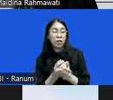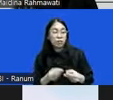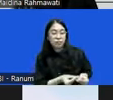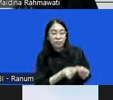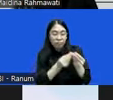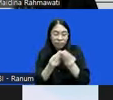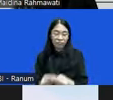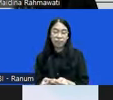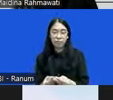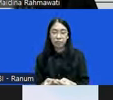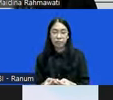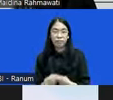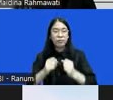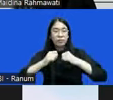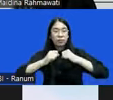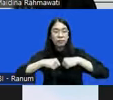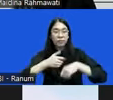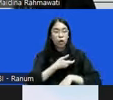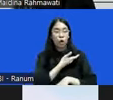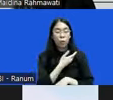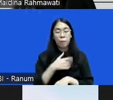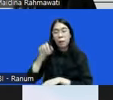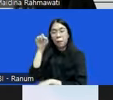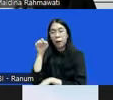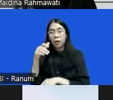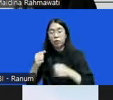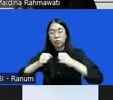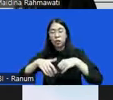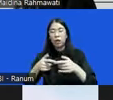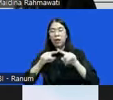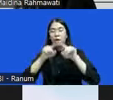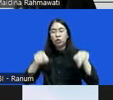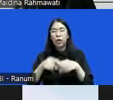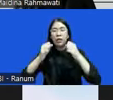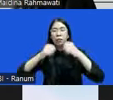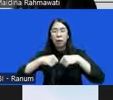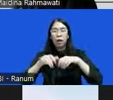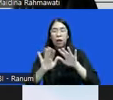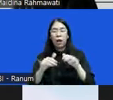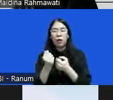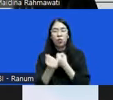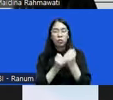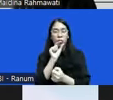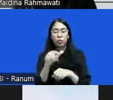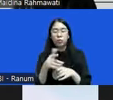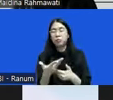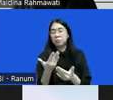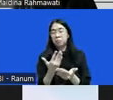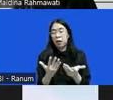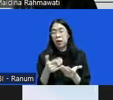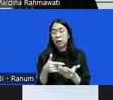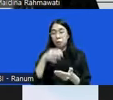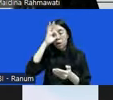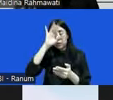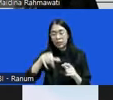kesepakatan korban dan pelaku itu lewat surat kesepakatan nggak ada upaya untuk bagaimana nih kalau polisi menjamin